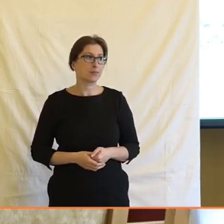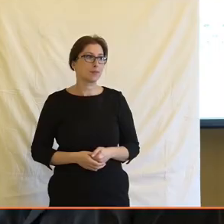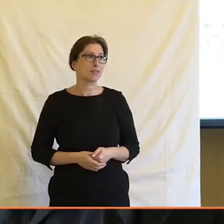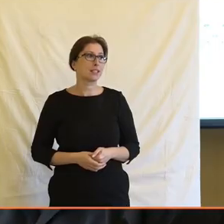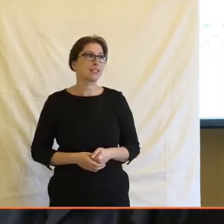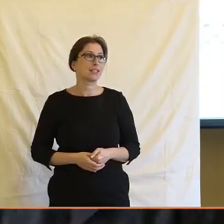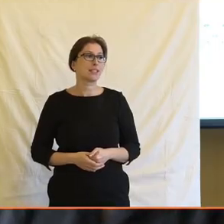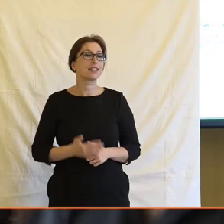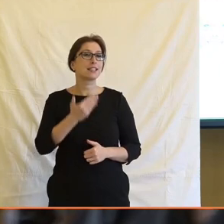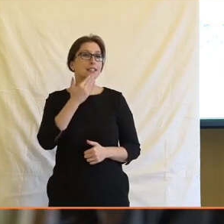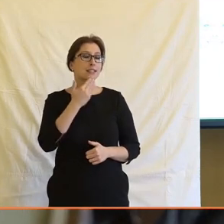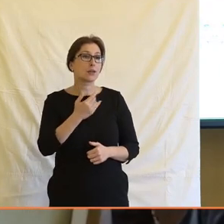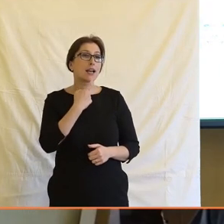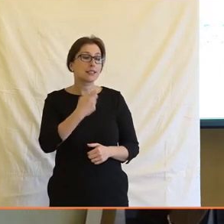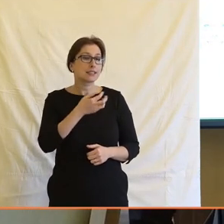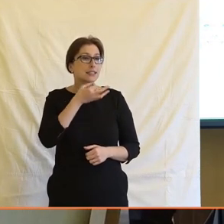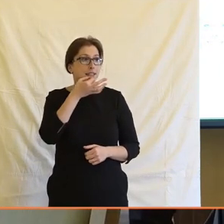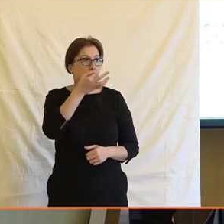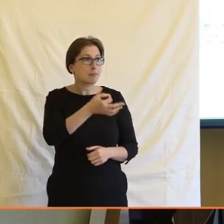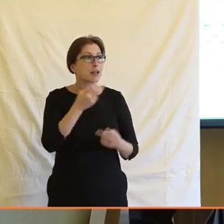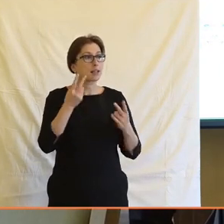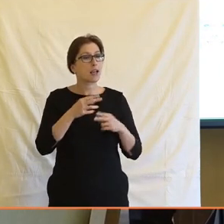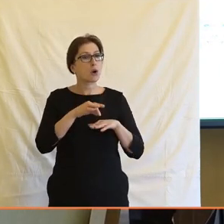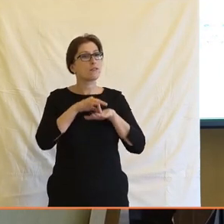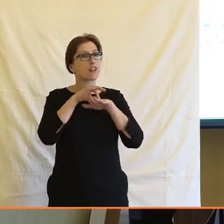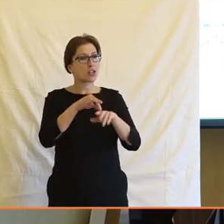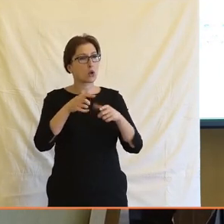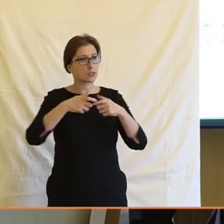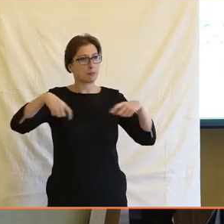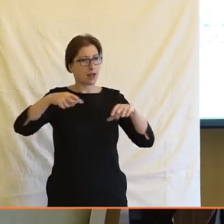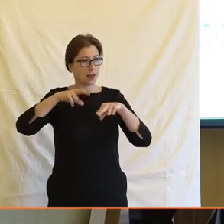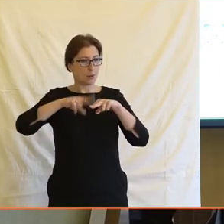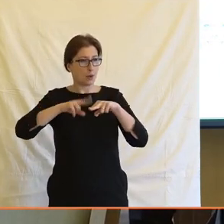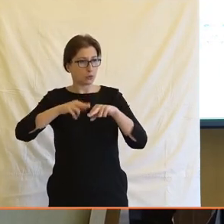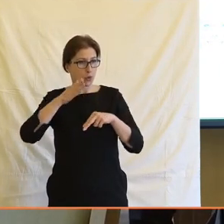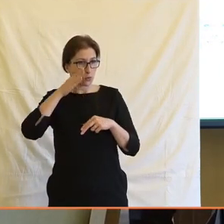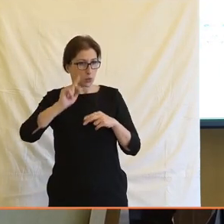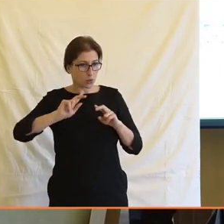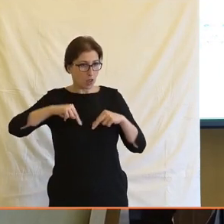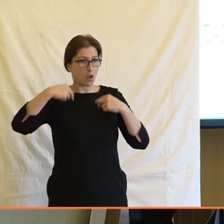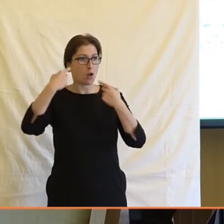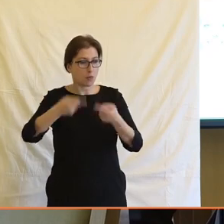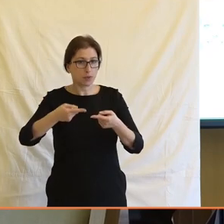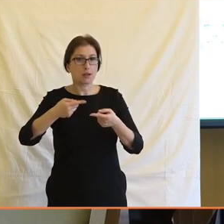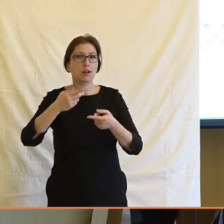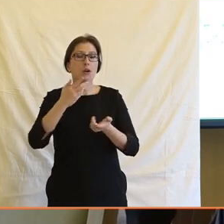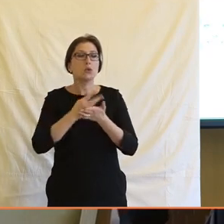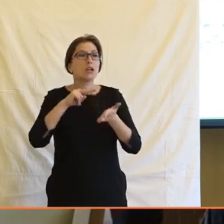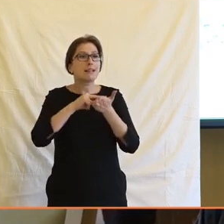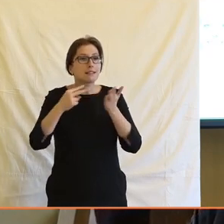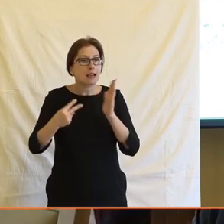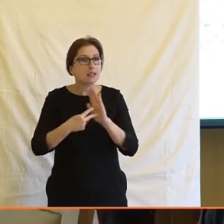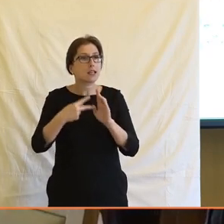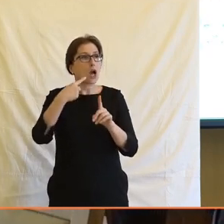Dobře, děkuji moc. Já bych se zeptala i jako vedoucí jednoho panelu, který bude potom a to jsou technologie